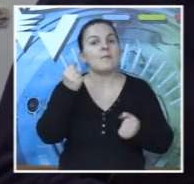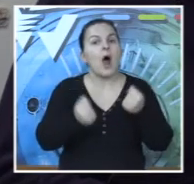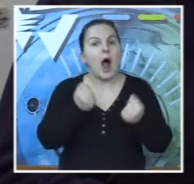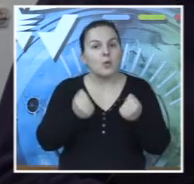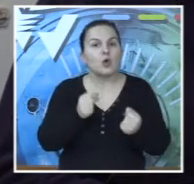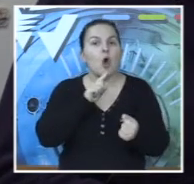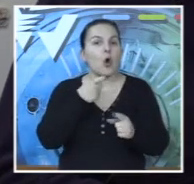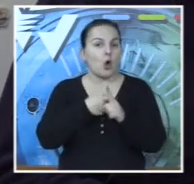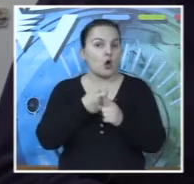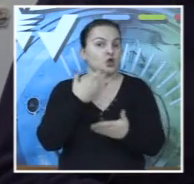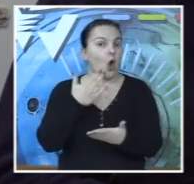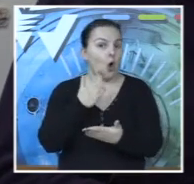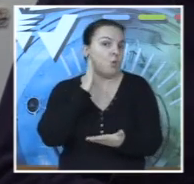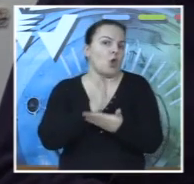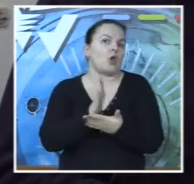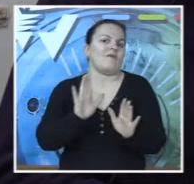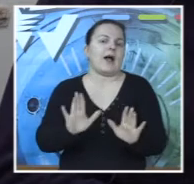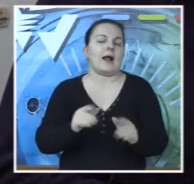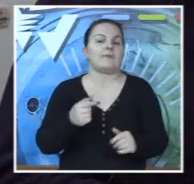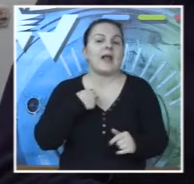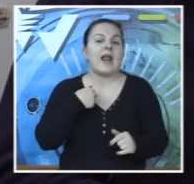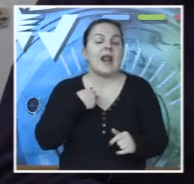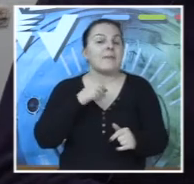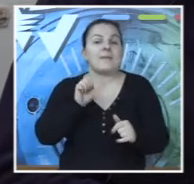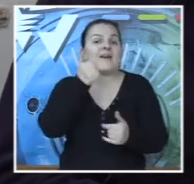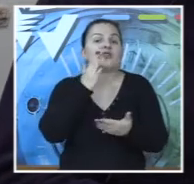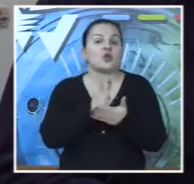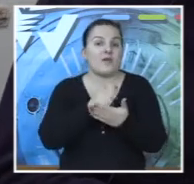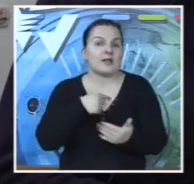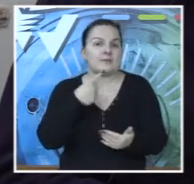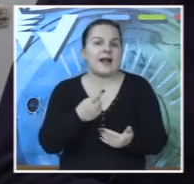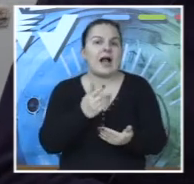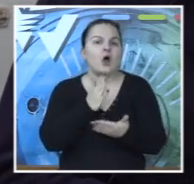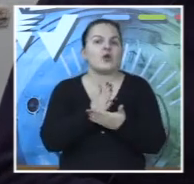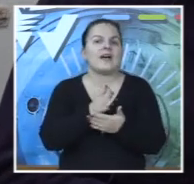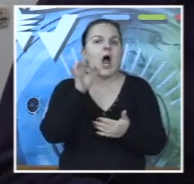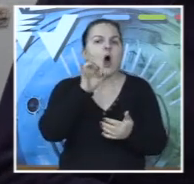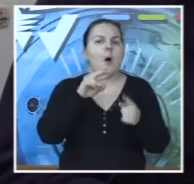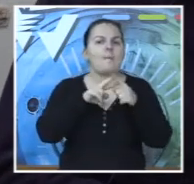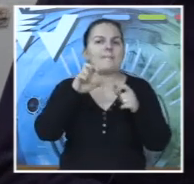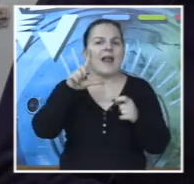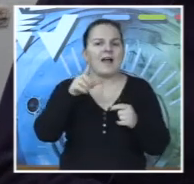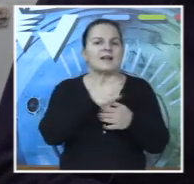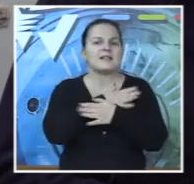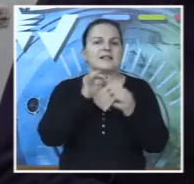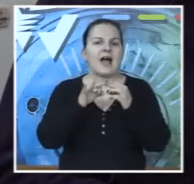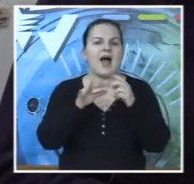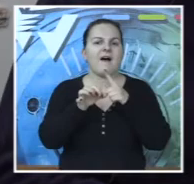biramo auto koje je Kosti odgovara. Mi smo rekli da bi nam najviše odgovarala opet Zafira